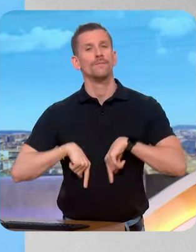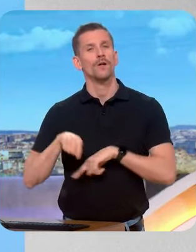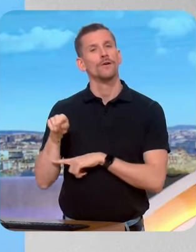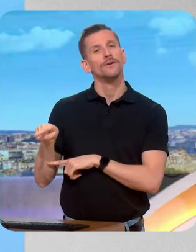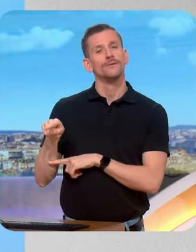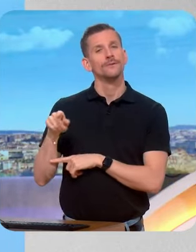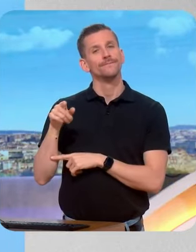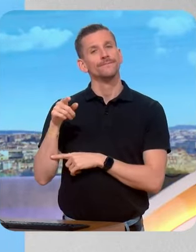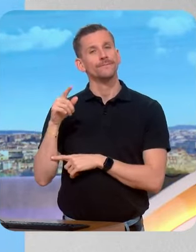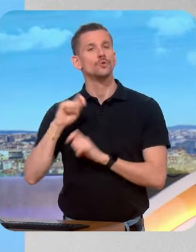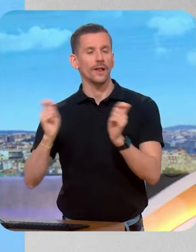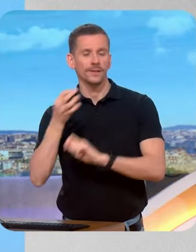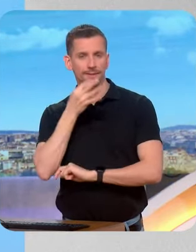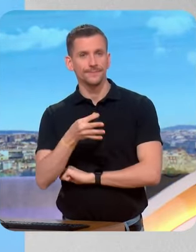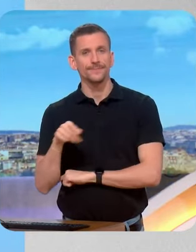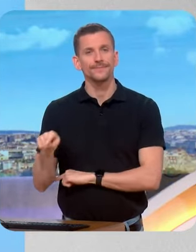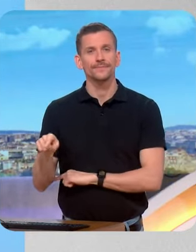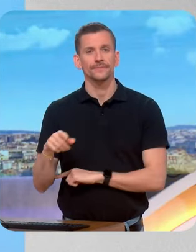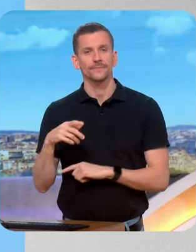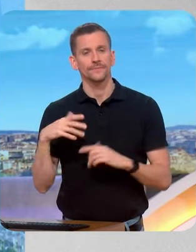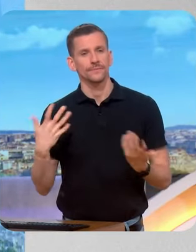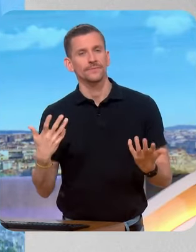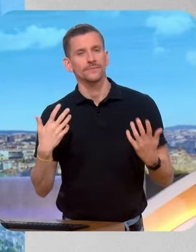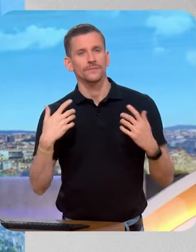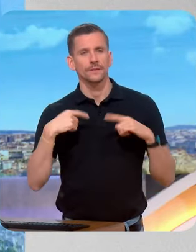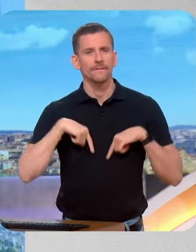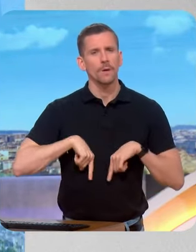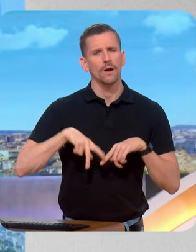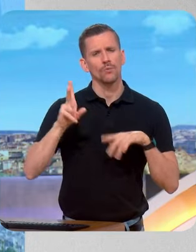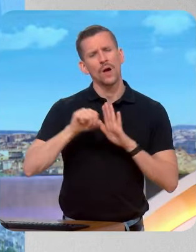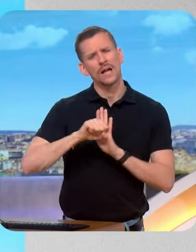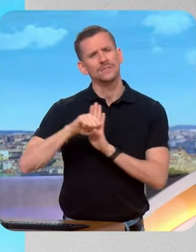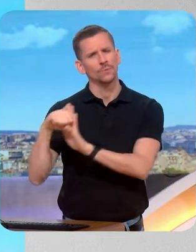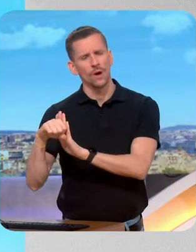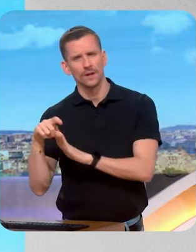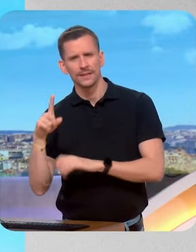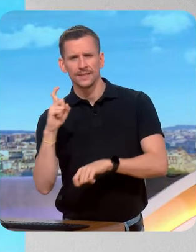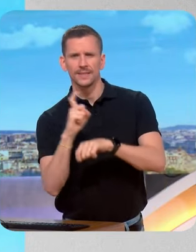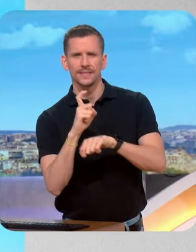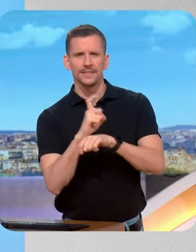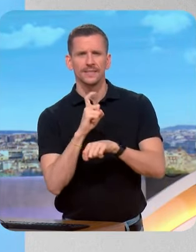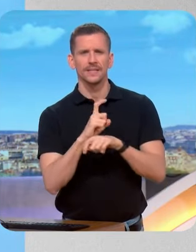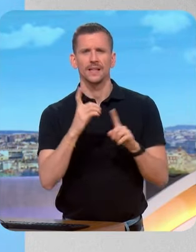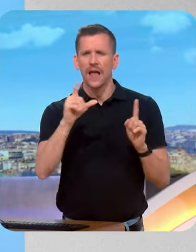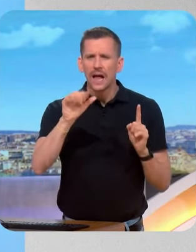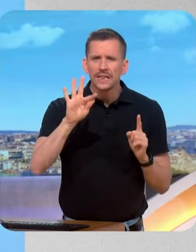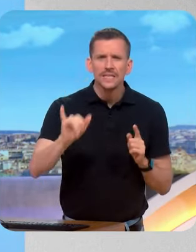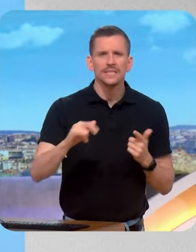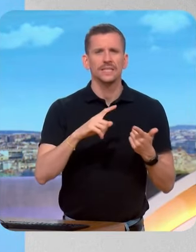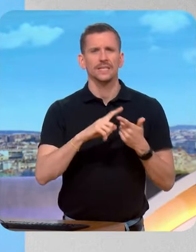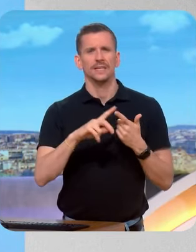il a été désormais étoffé, penché trop à droite ? Il y eu des critiques au Modem, notamment après les nominations de Rachida Dati, de Catherine Vautrin.